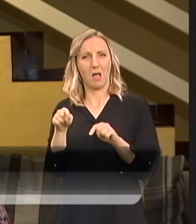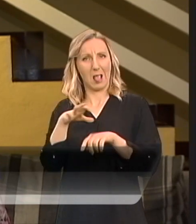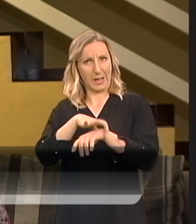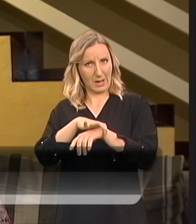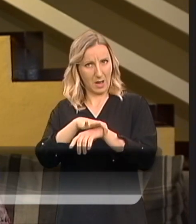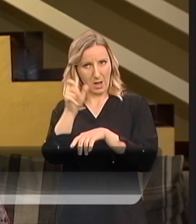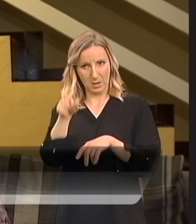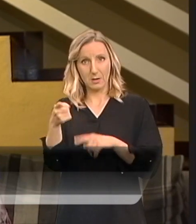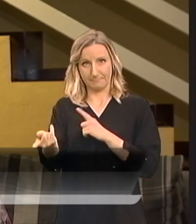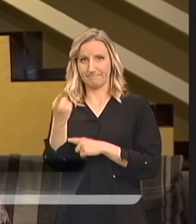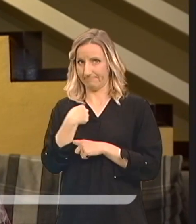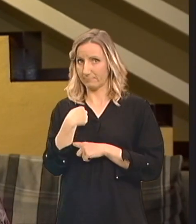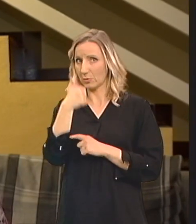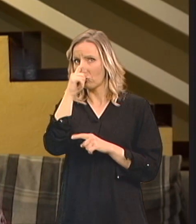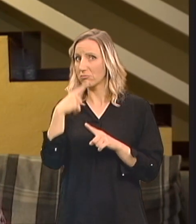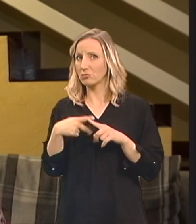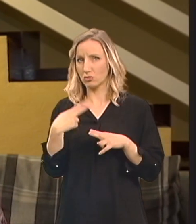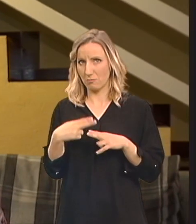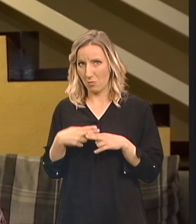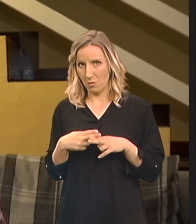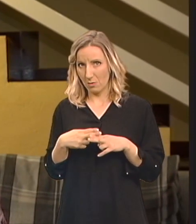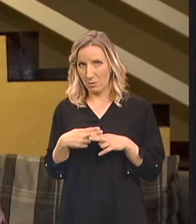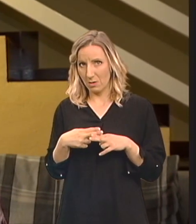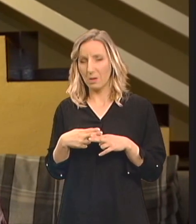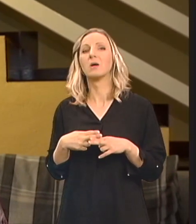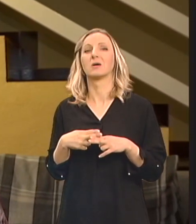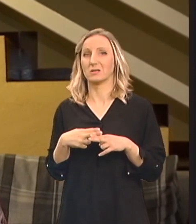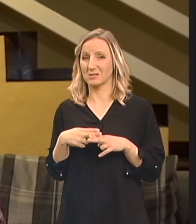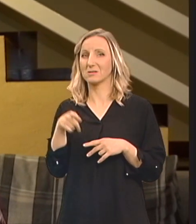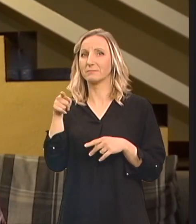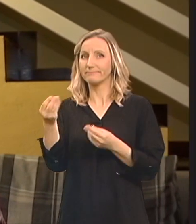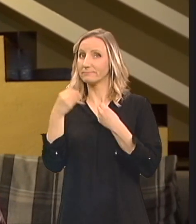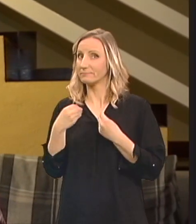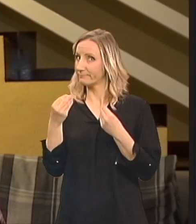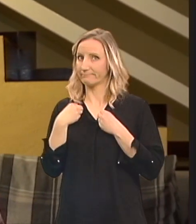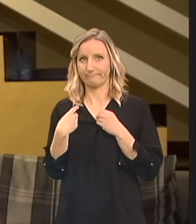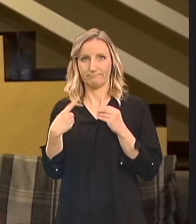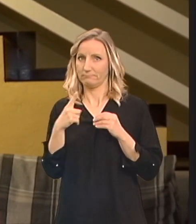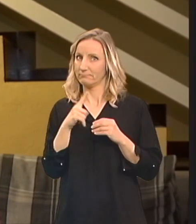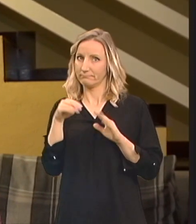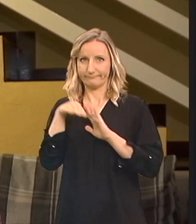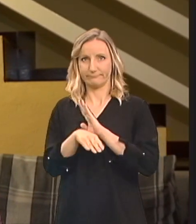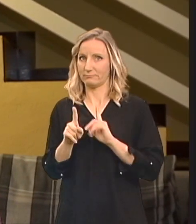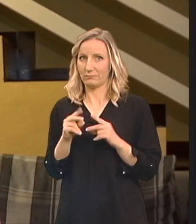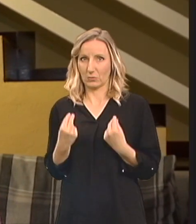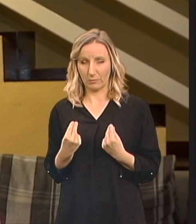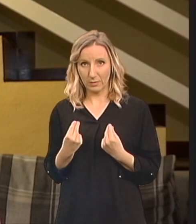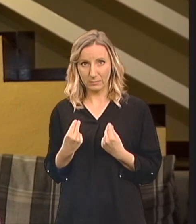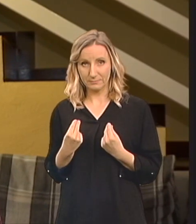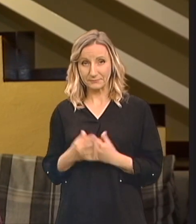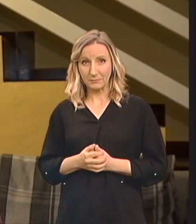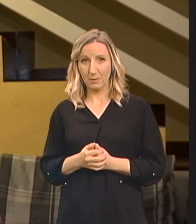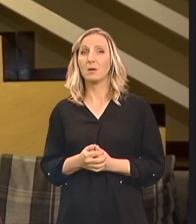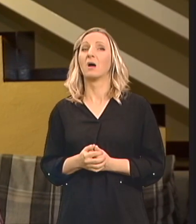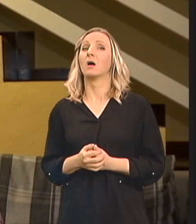ona mi je rekla koja je dijagnoza I nije dala neke pretjerane dobre prognoze Prva